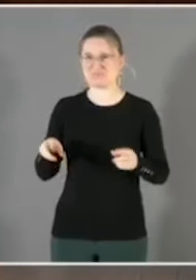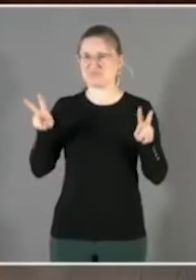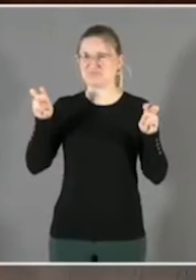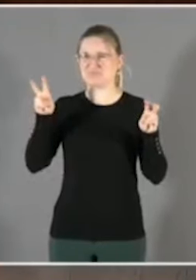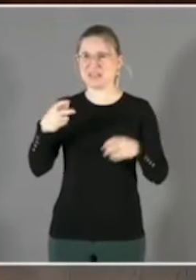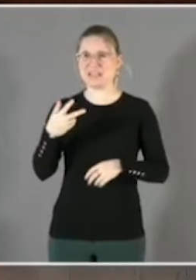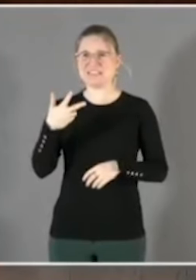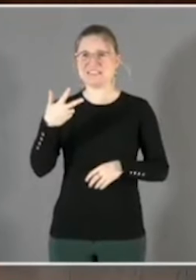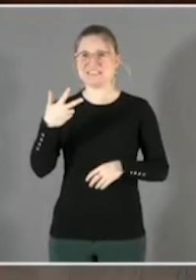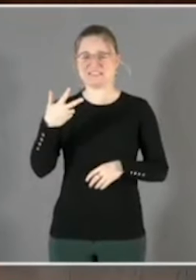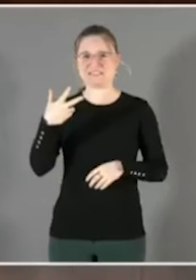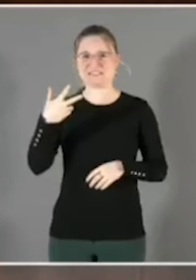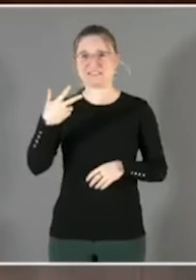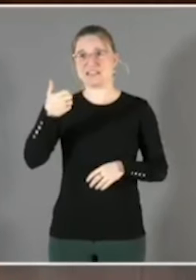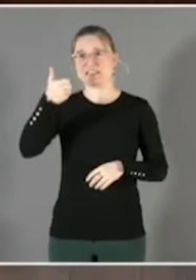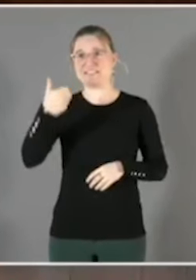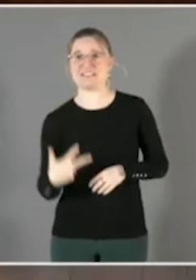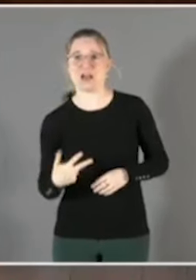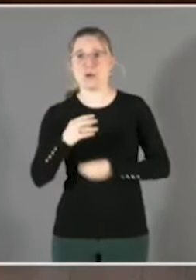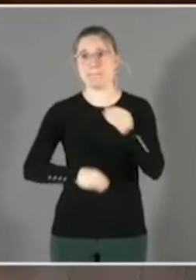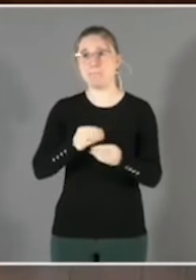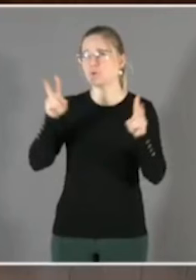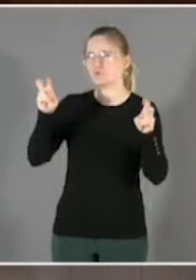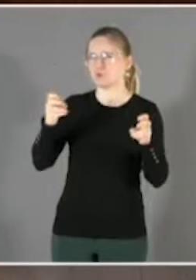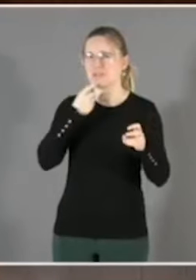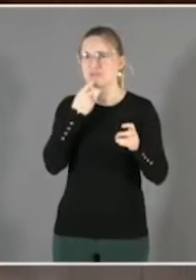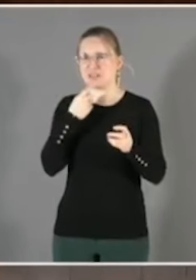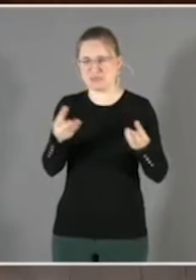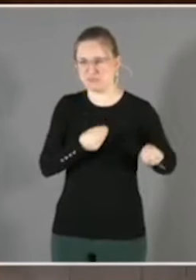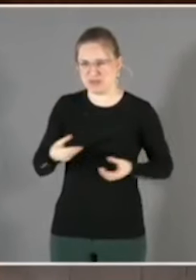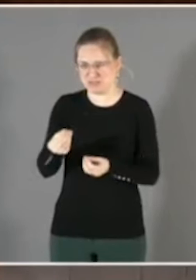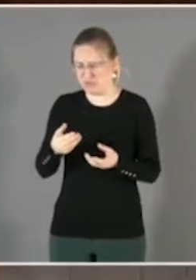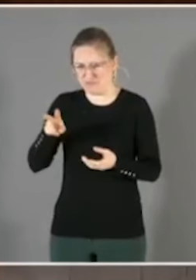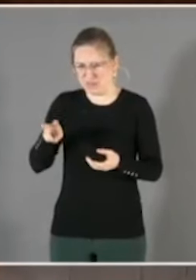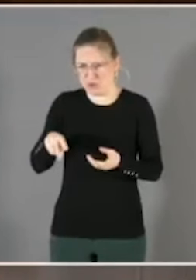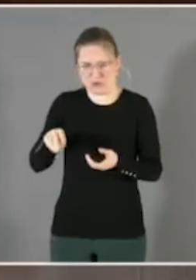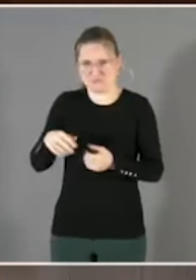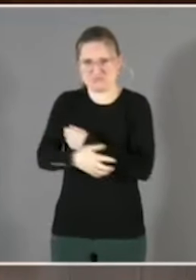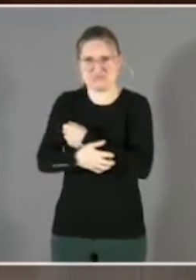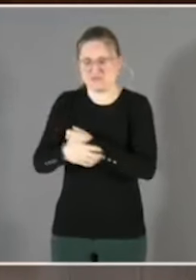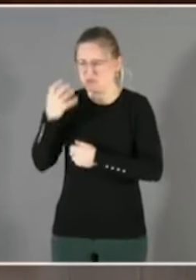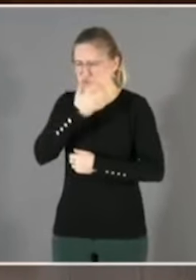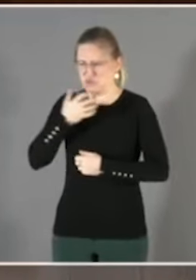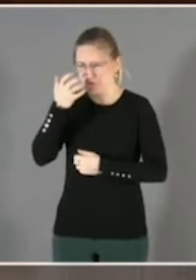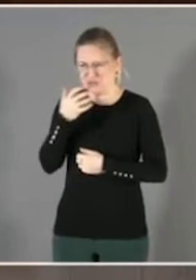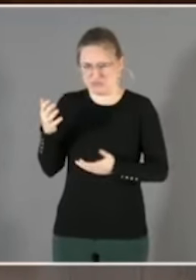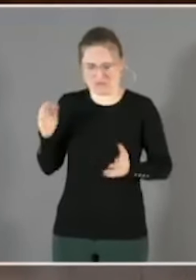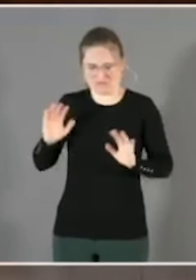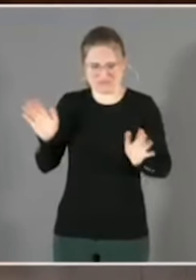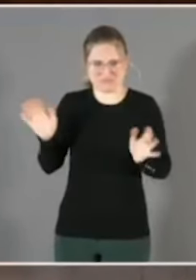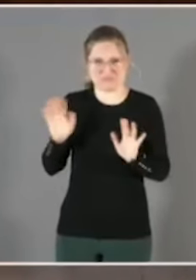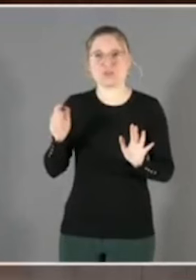au quart-monde. Je le connais. Je connais d'autant plus ce site que j'ai dû intervenir à plusieurs reprises.